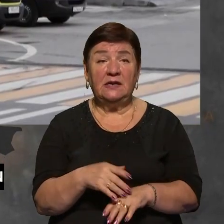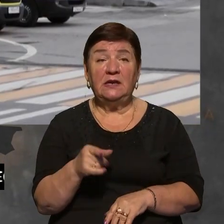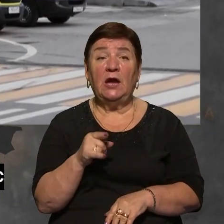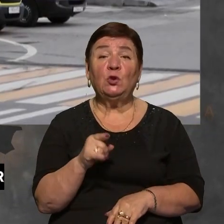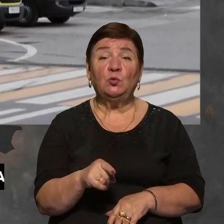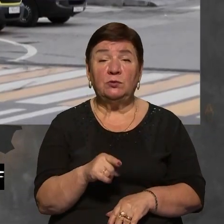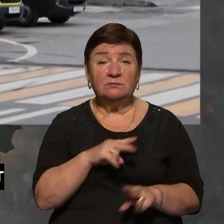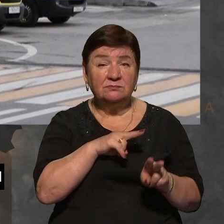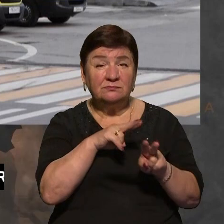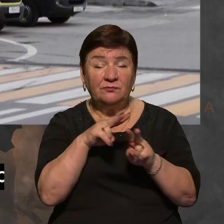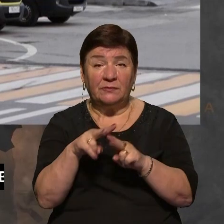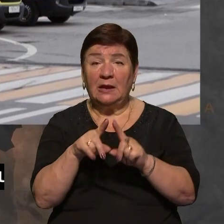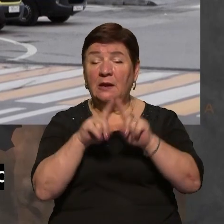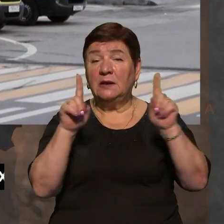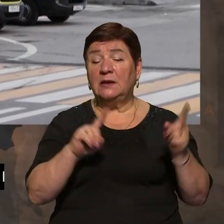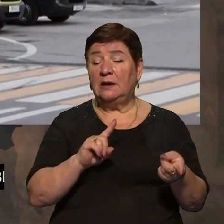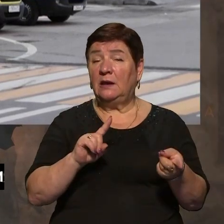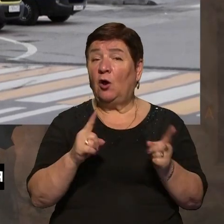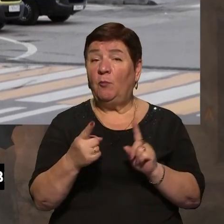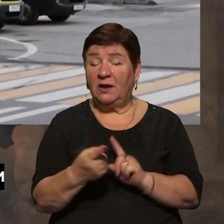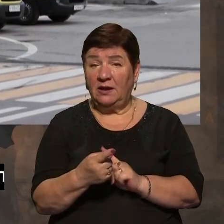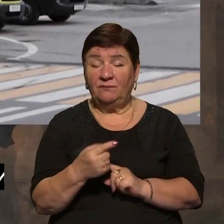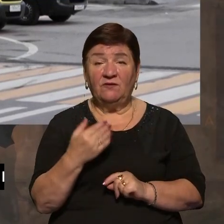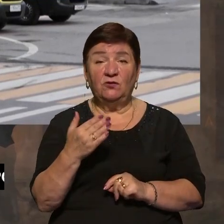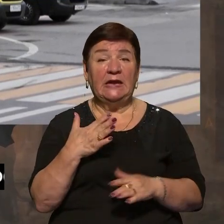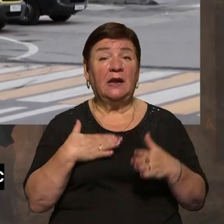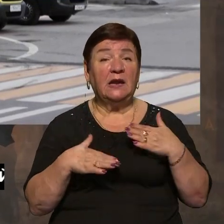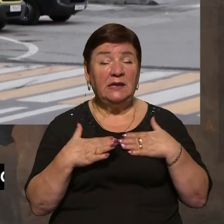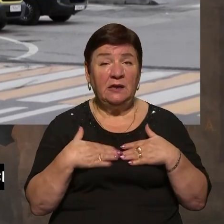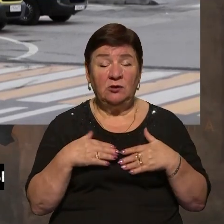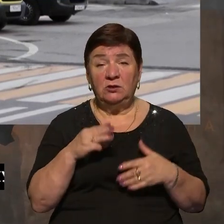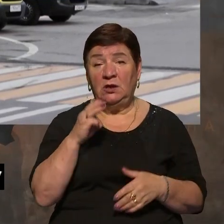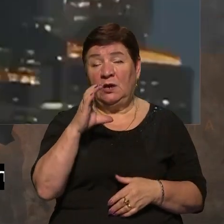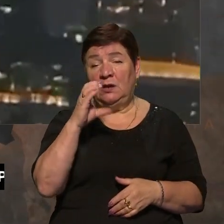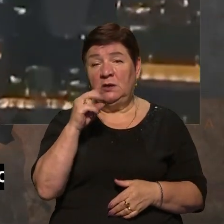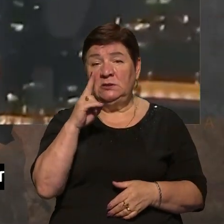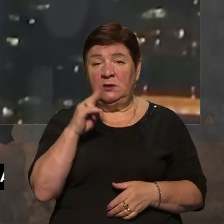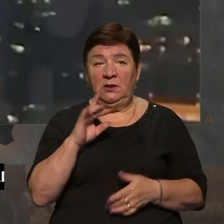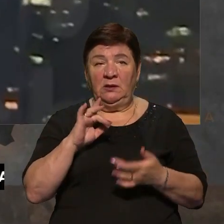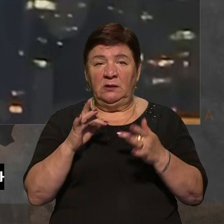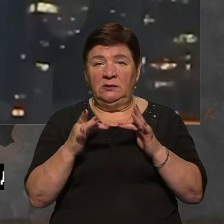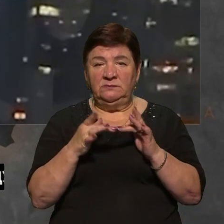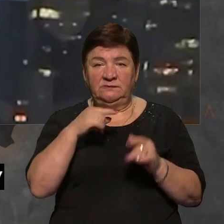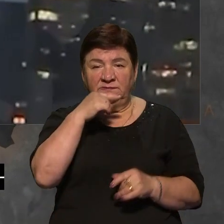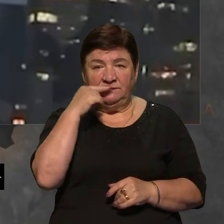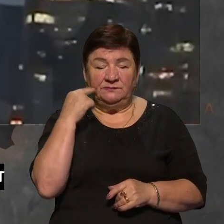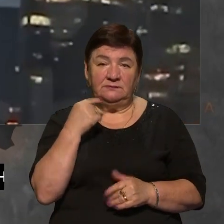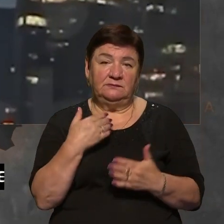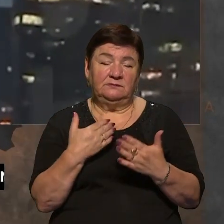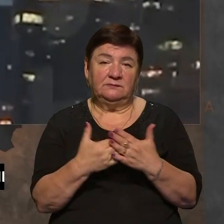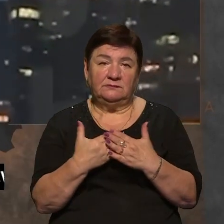спостерігається картина навпаки. Вони радіють, десь в соціальних мережах росіяни десь